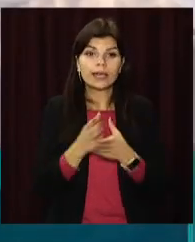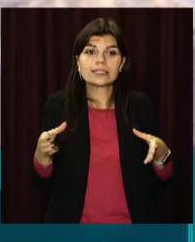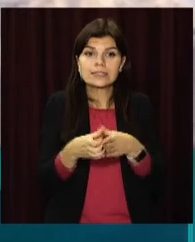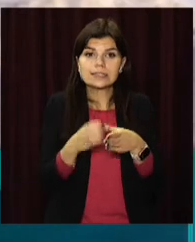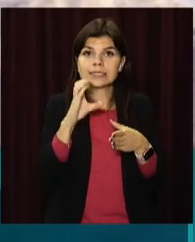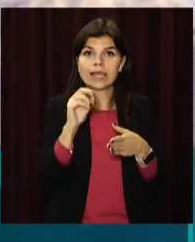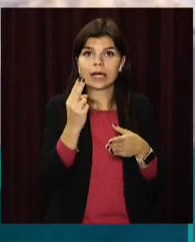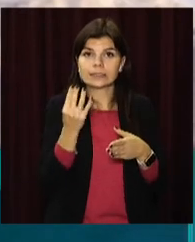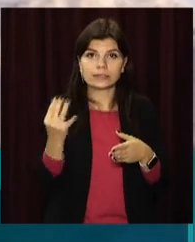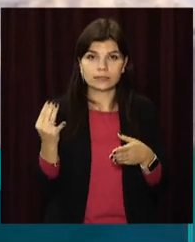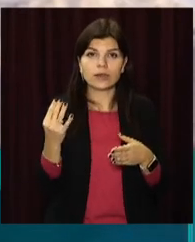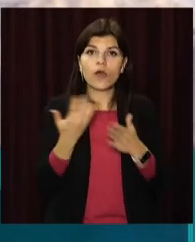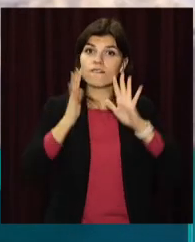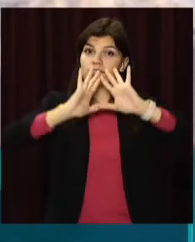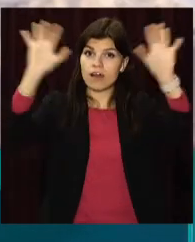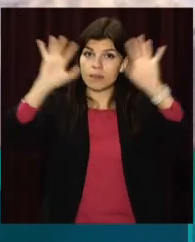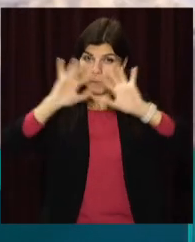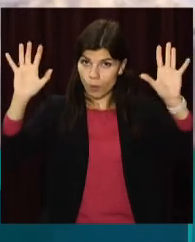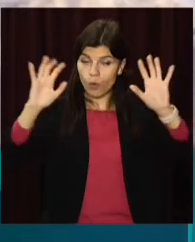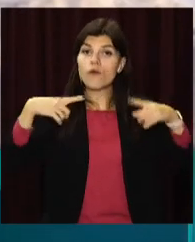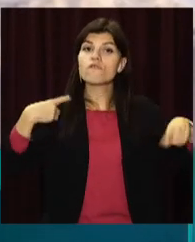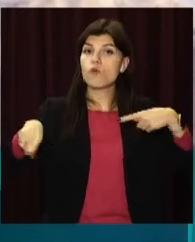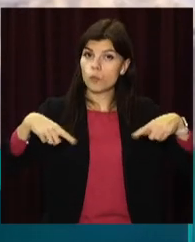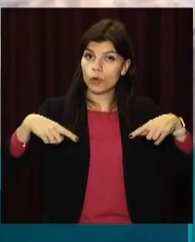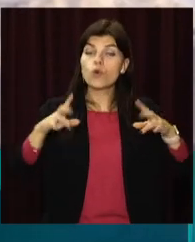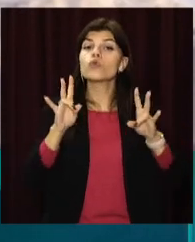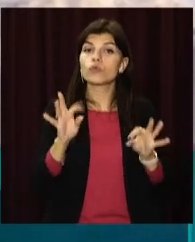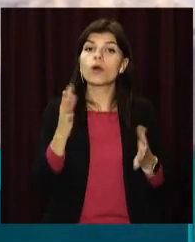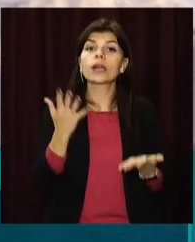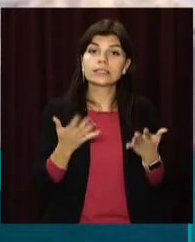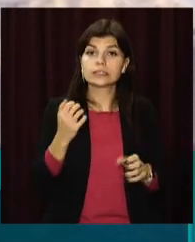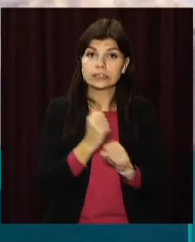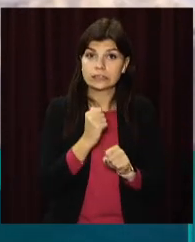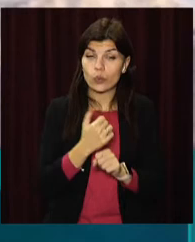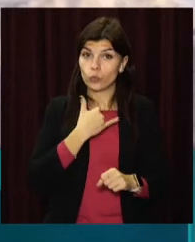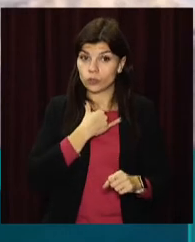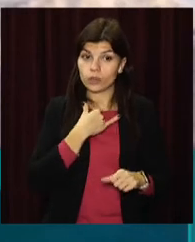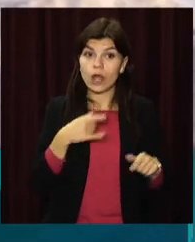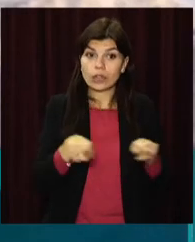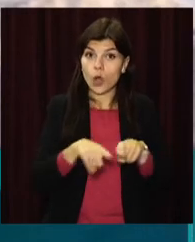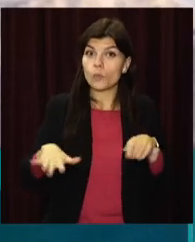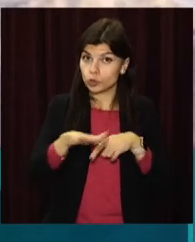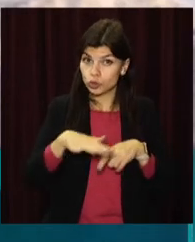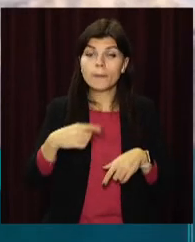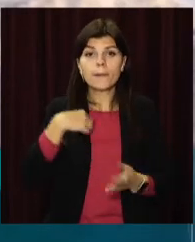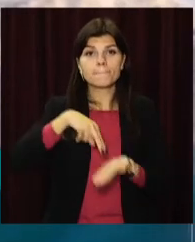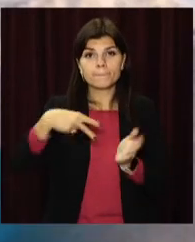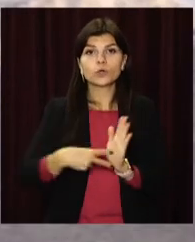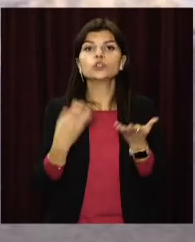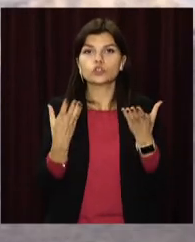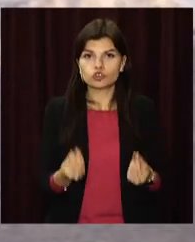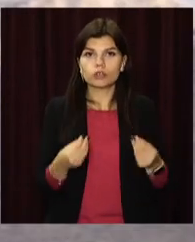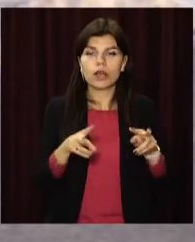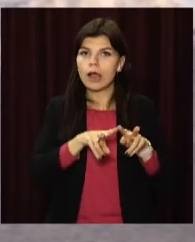такі, як волейбол і футбол, але якщо зроблять у нас таку площадку, то ми плануємо ще